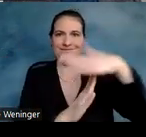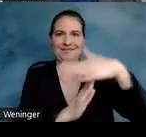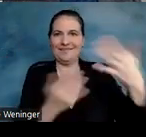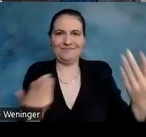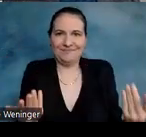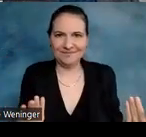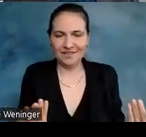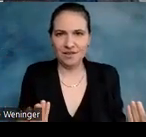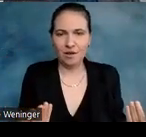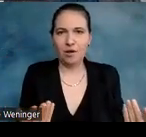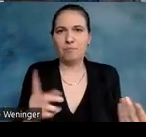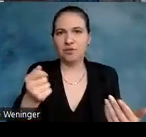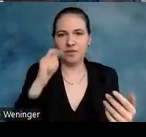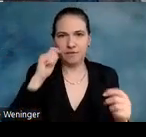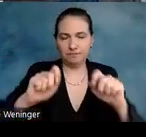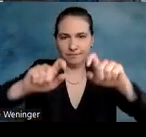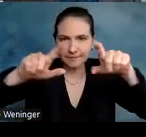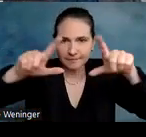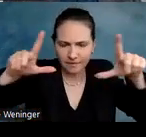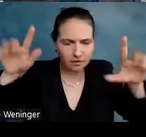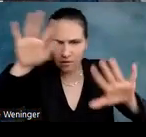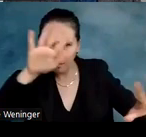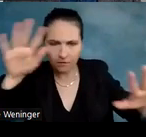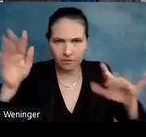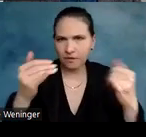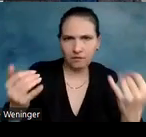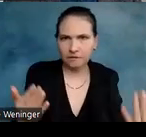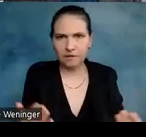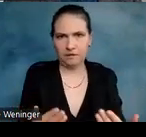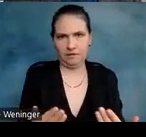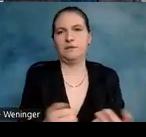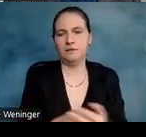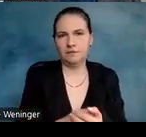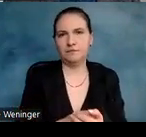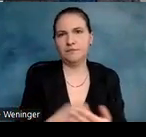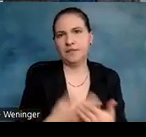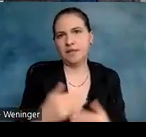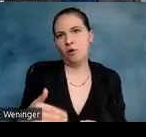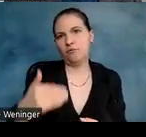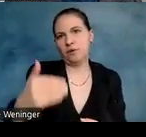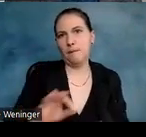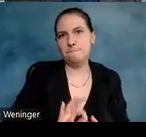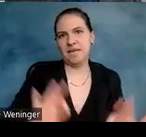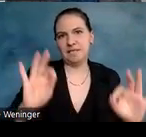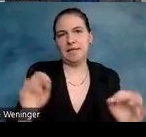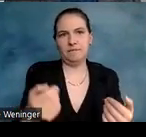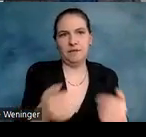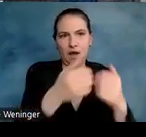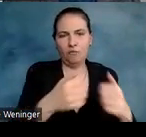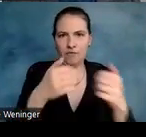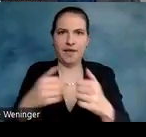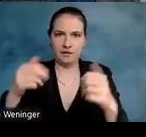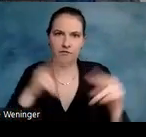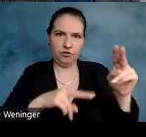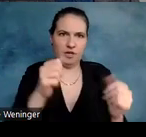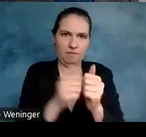dann noch eine Vergrößerung habe, dann wird es schnell unübersichtlich. Und es ist dann oftmals besser, ich splitte das auf in mehrere Tabellen.